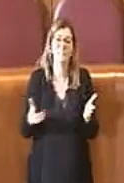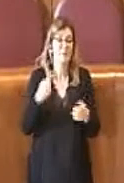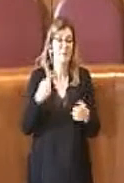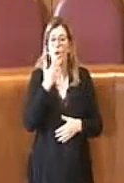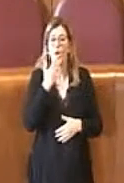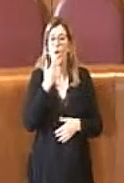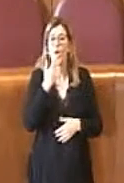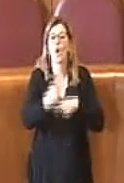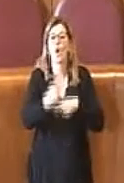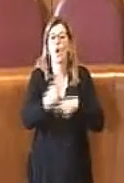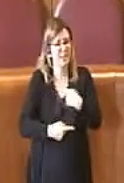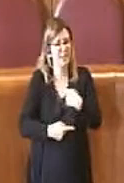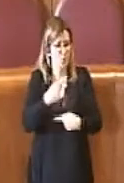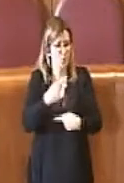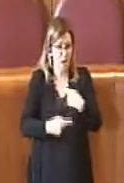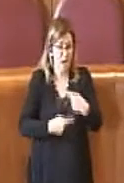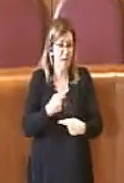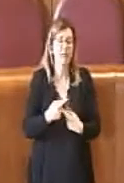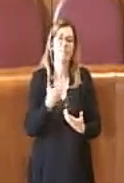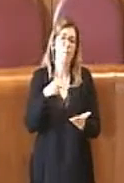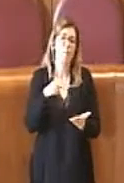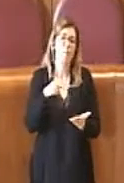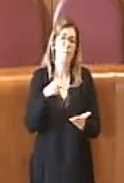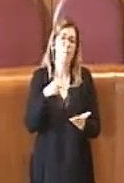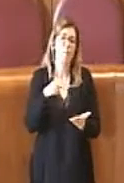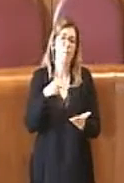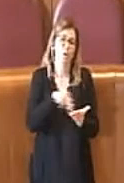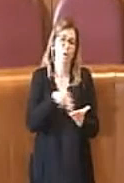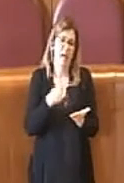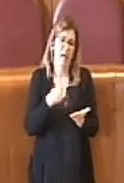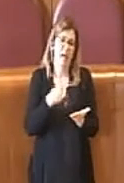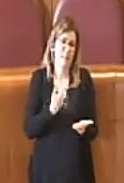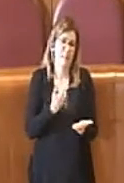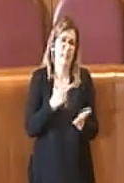e quindi vogliamo votare questa delibera. Grazie.